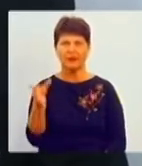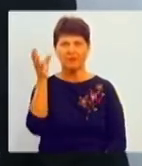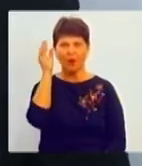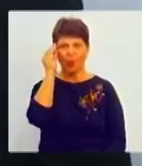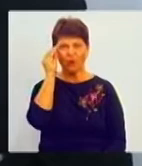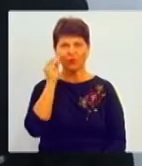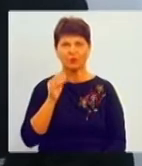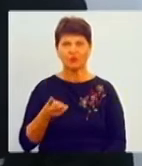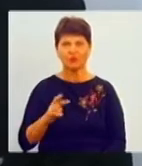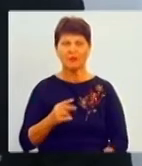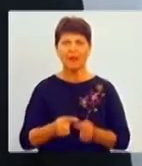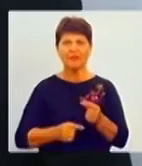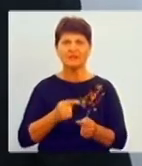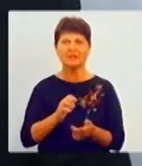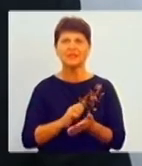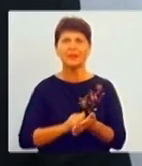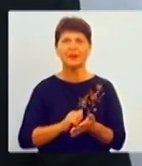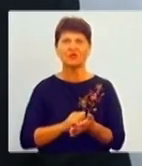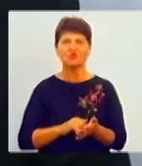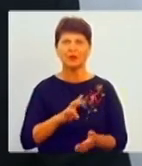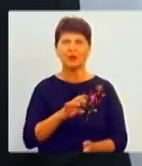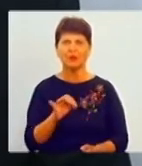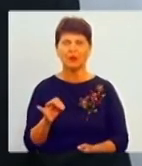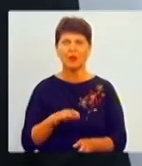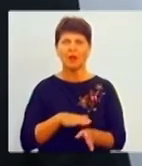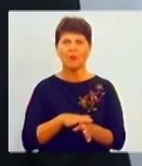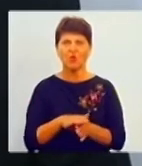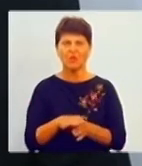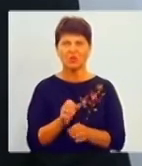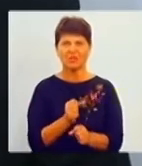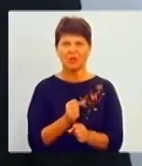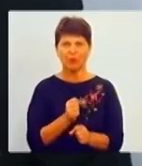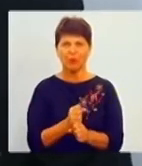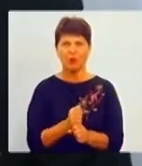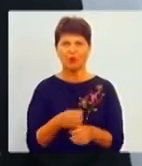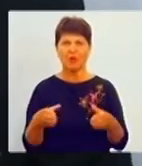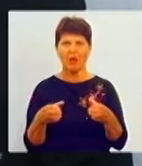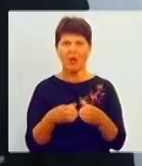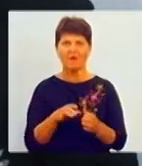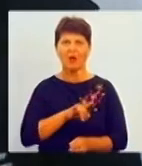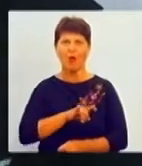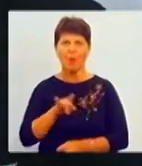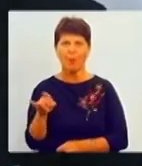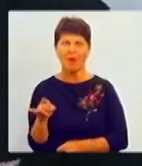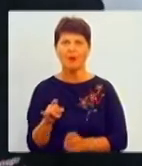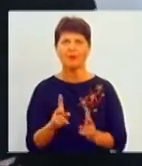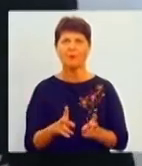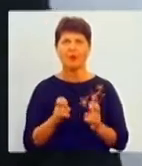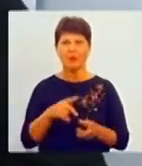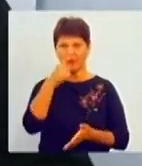наслідки, причини, проводиться певна робота з авіакомпаніями, я переконаний,